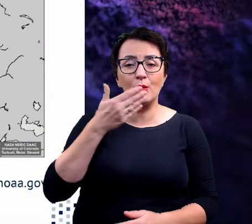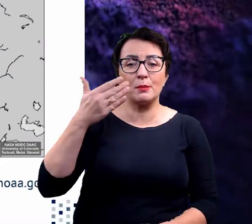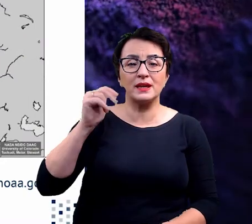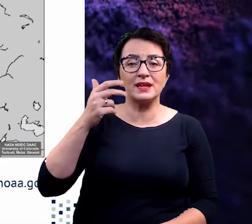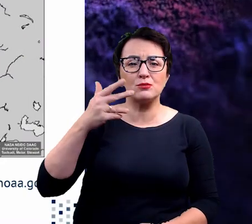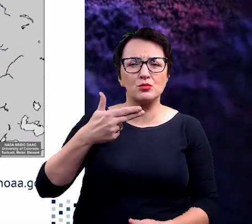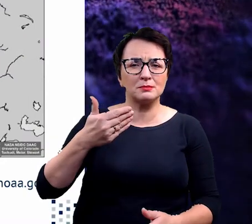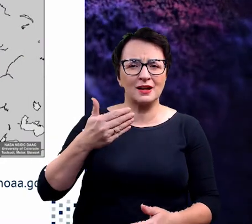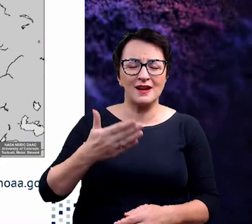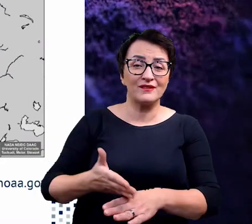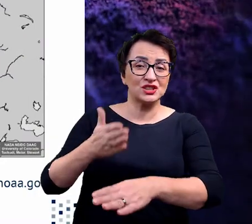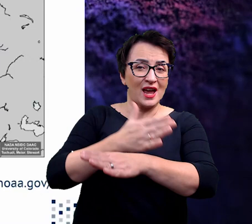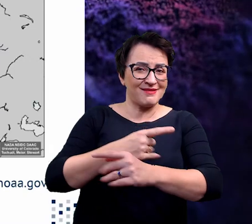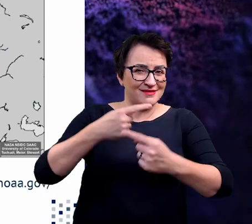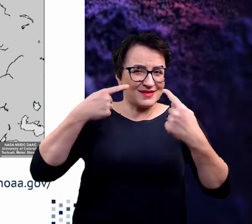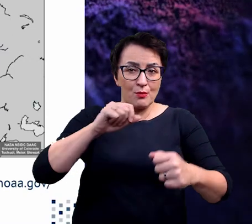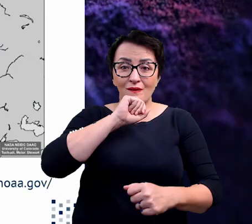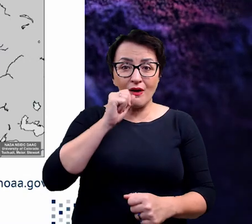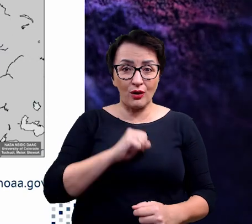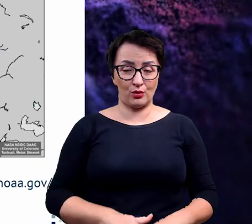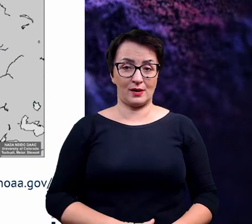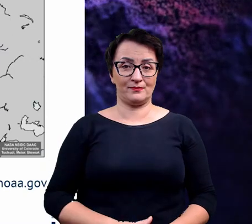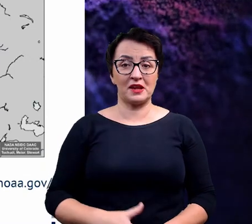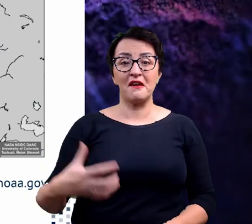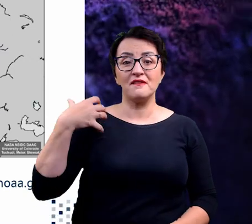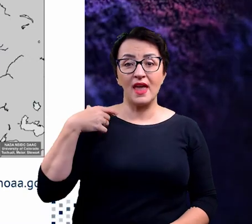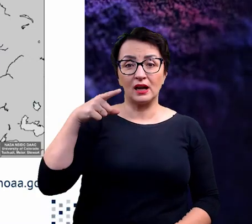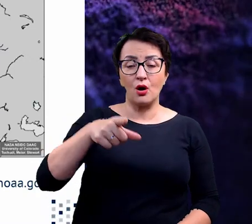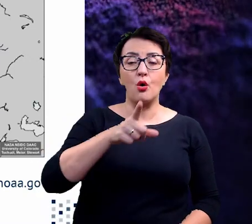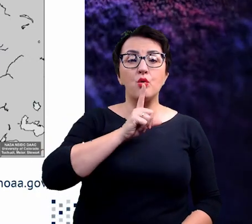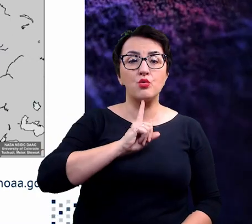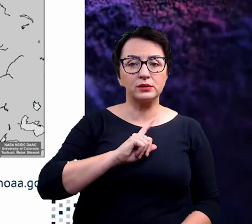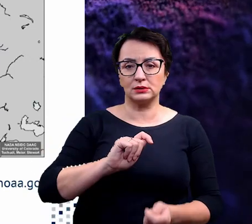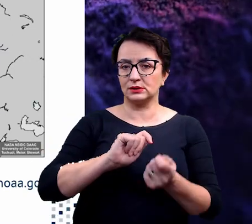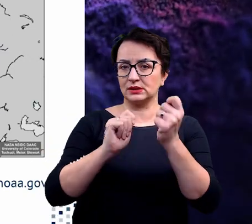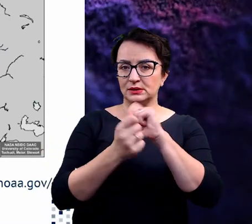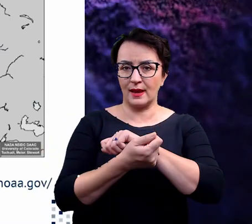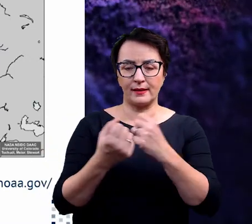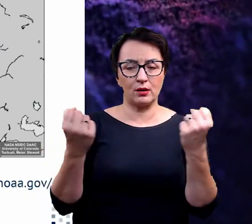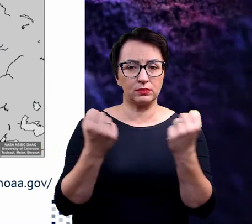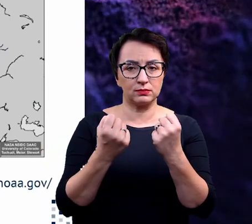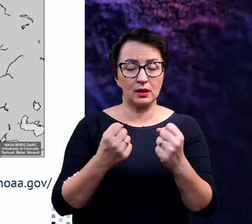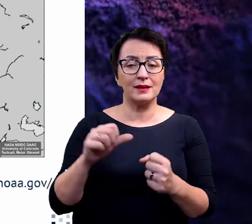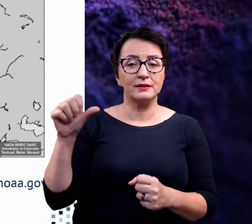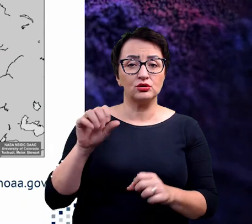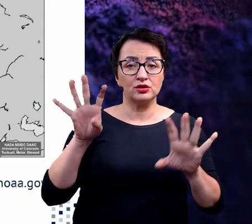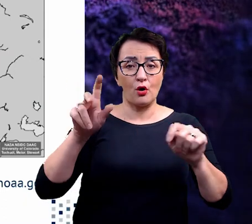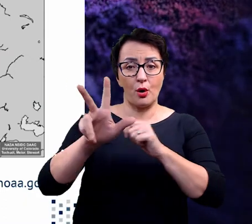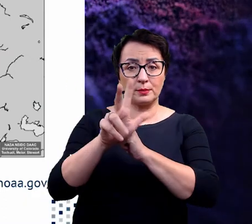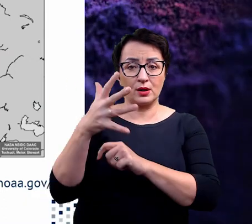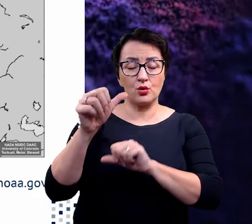prowadzone są obserwacje. Zmienił się także wiek tego lodu. Jeżeli zobaczymy tutaj na mapie, w 1985 roku